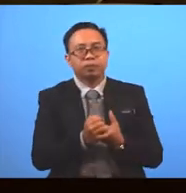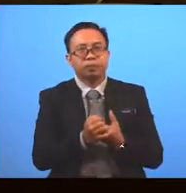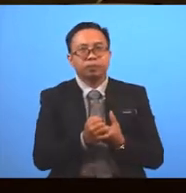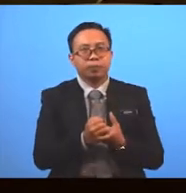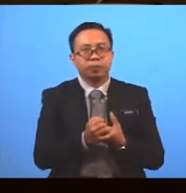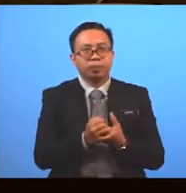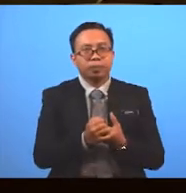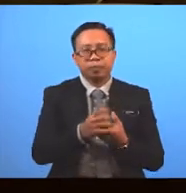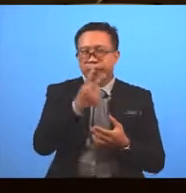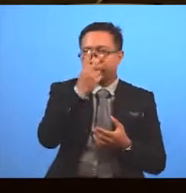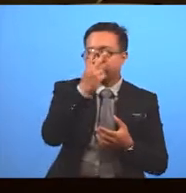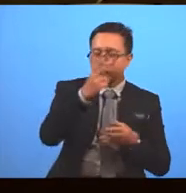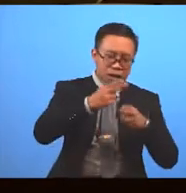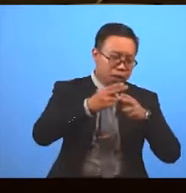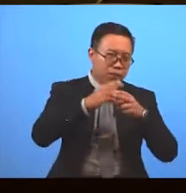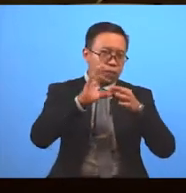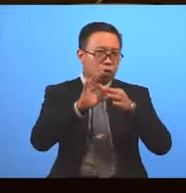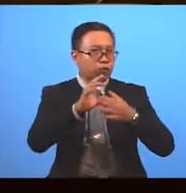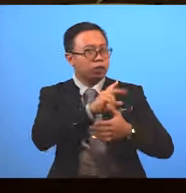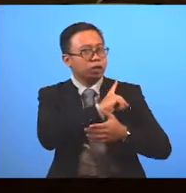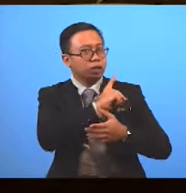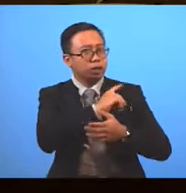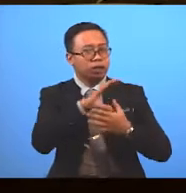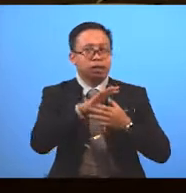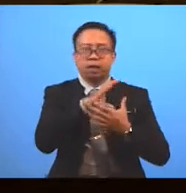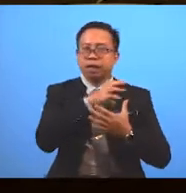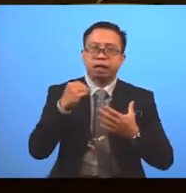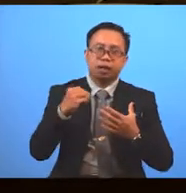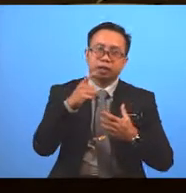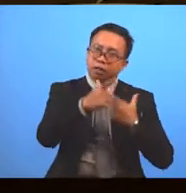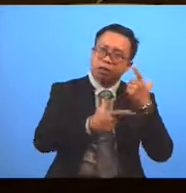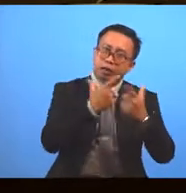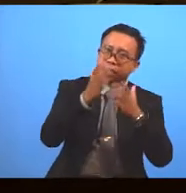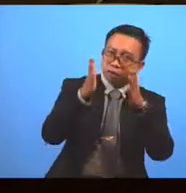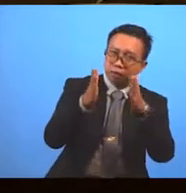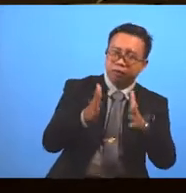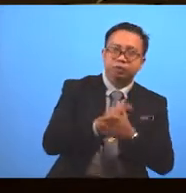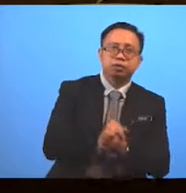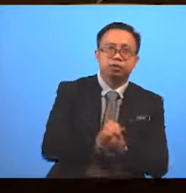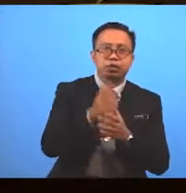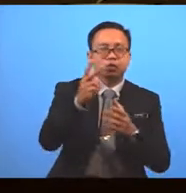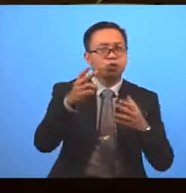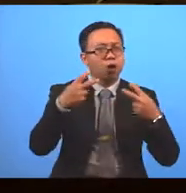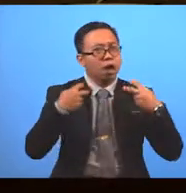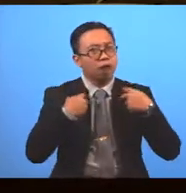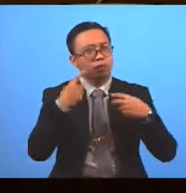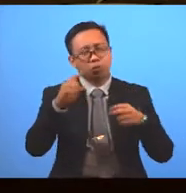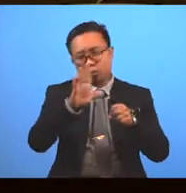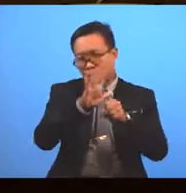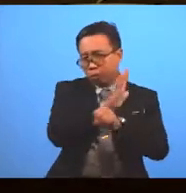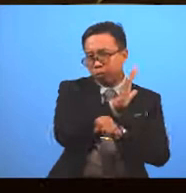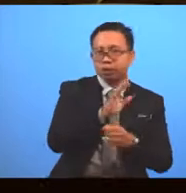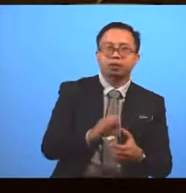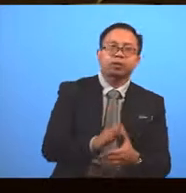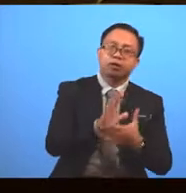The name of the director And the lead actors You have to complete This